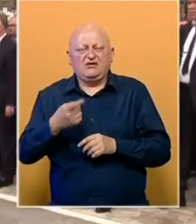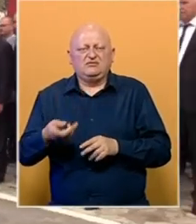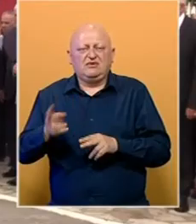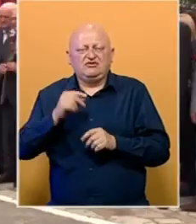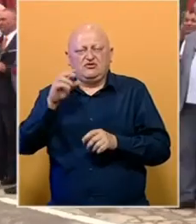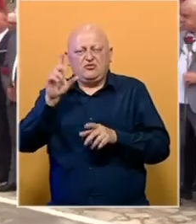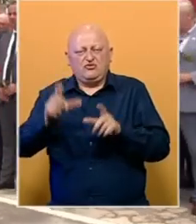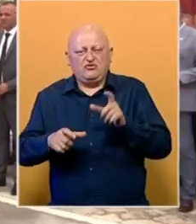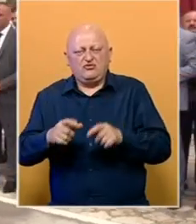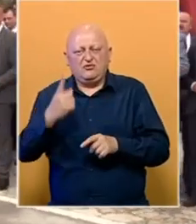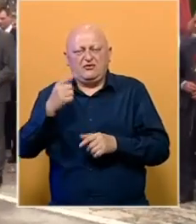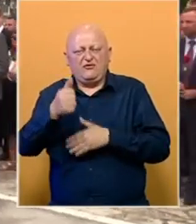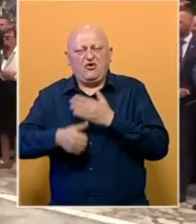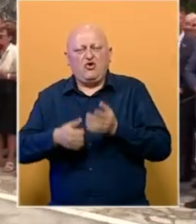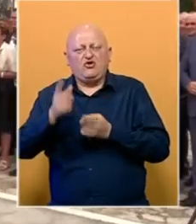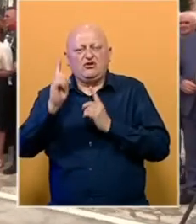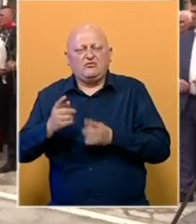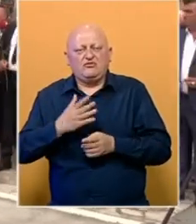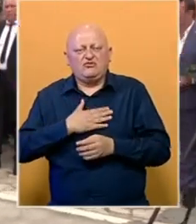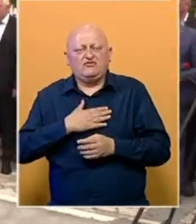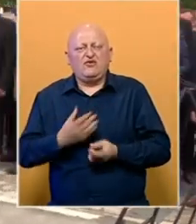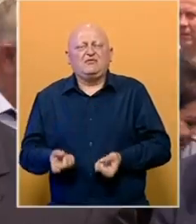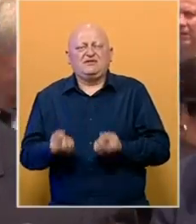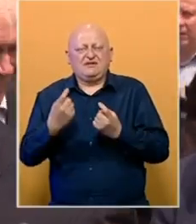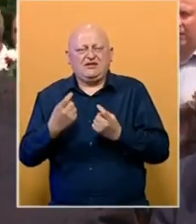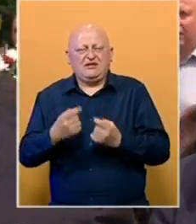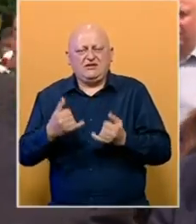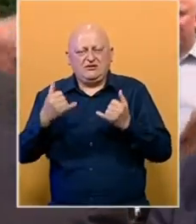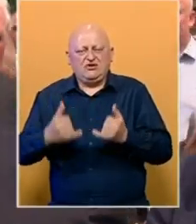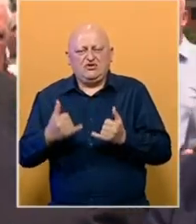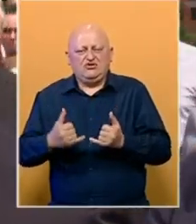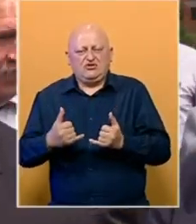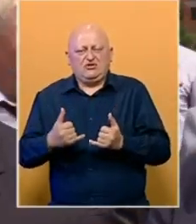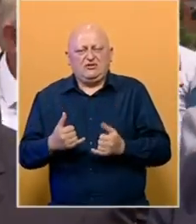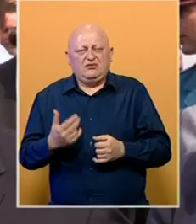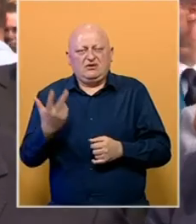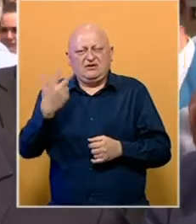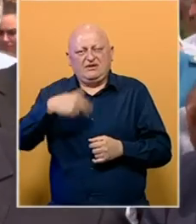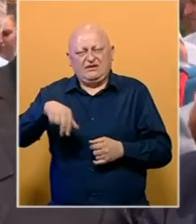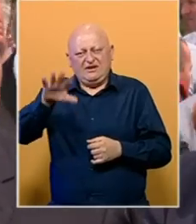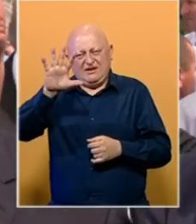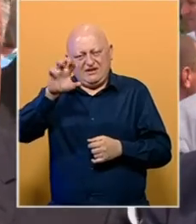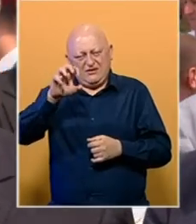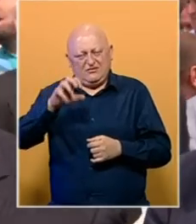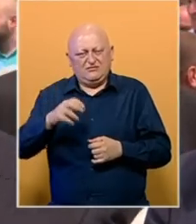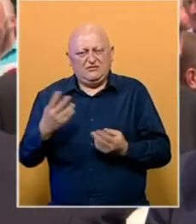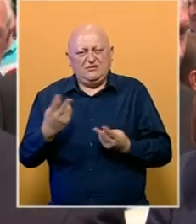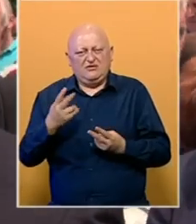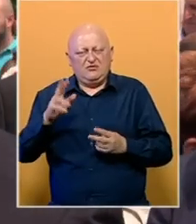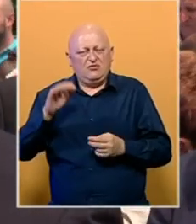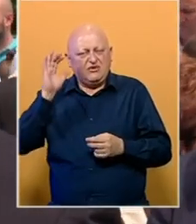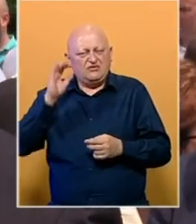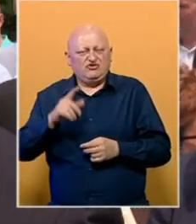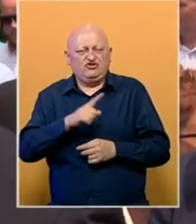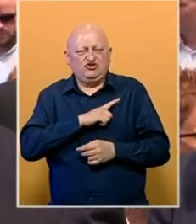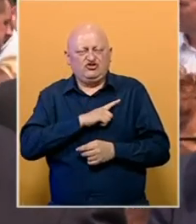broj ljudi strada u prvoj godini rata u svojim selima. Do sada za tri i po hiljade, kao što ste mogli čuti,